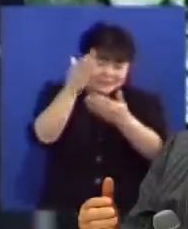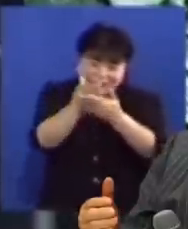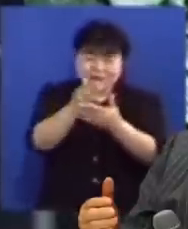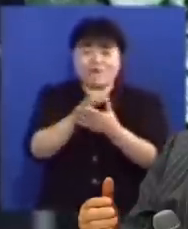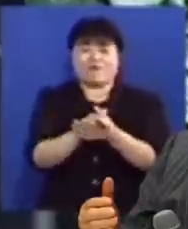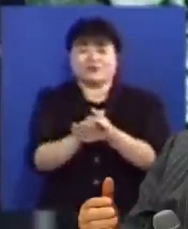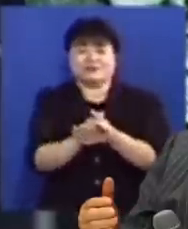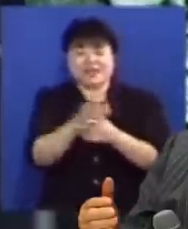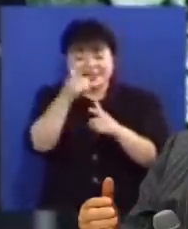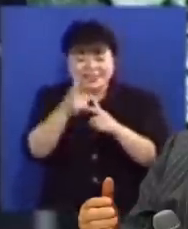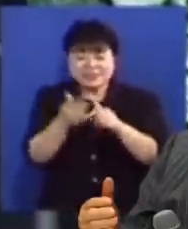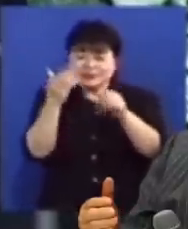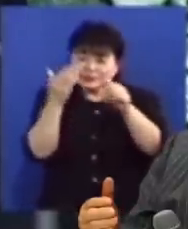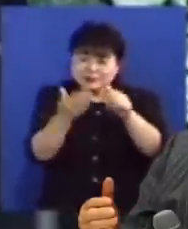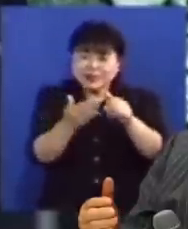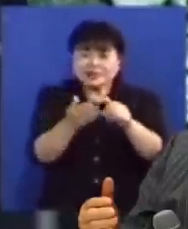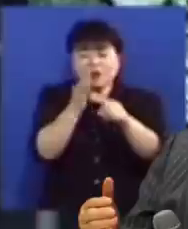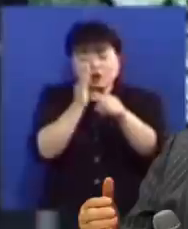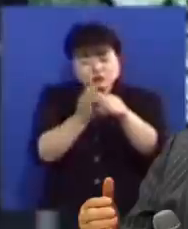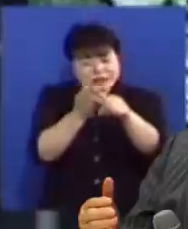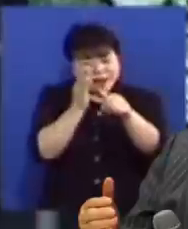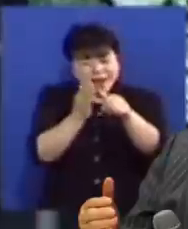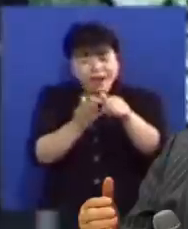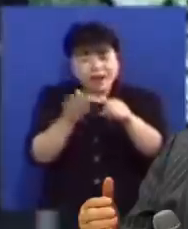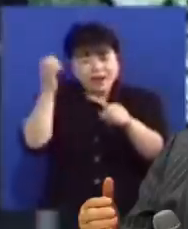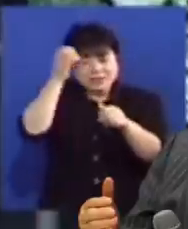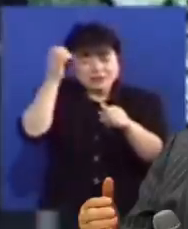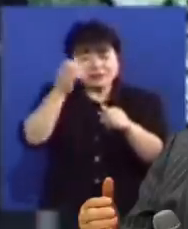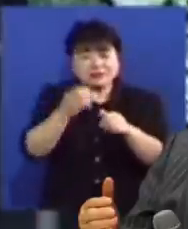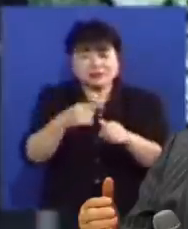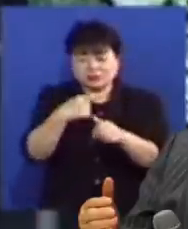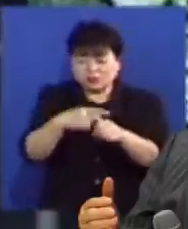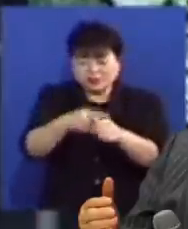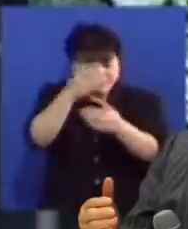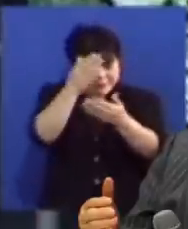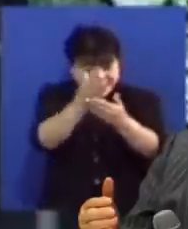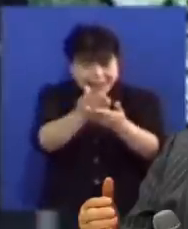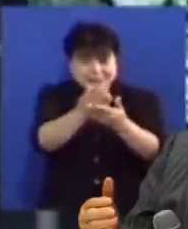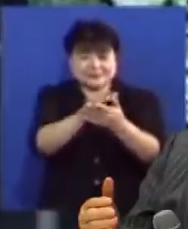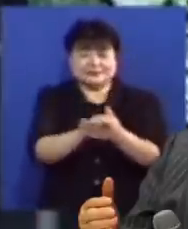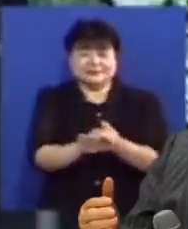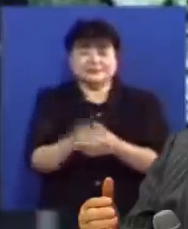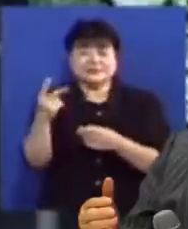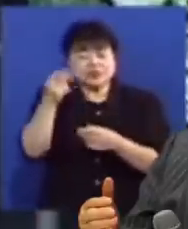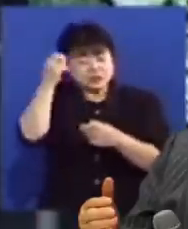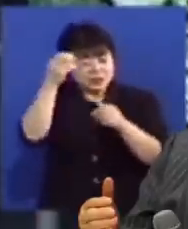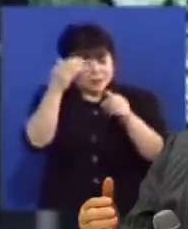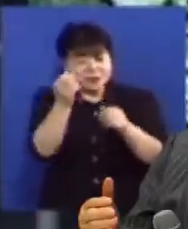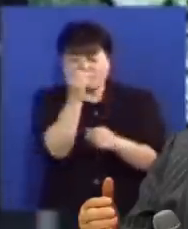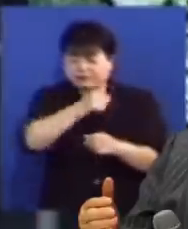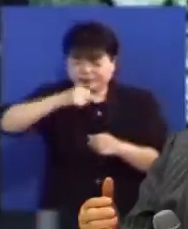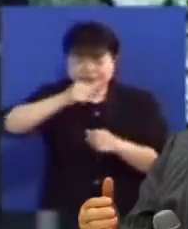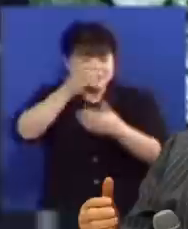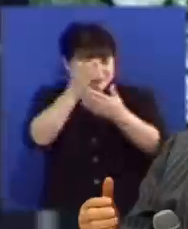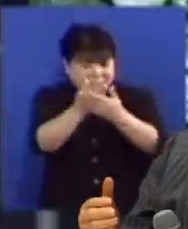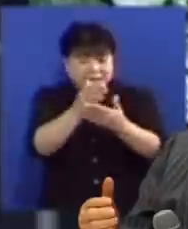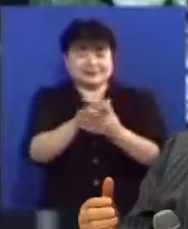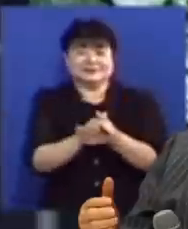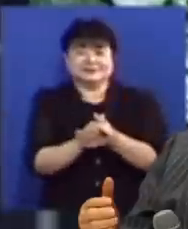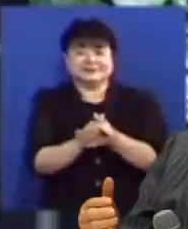것입니다 예수님께서에게 부탁한 것이 성령을 모독하지 말라 그리고 성령을 거역하지 말라